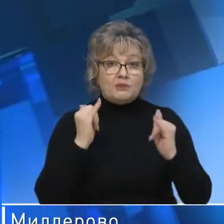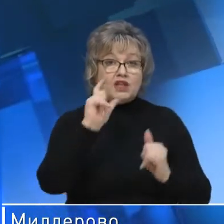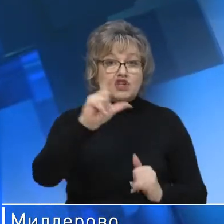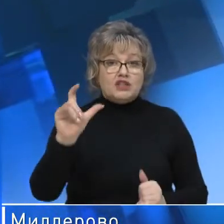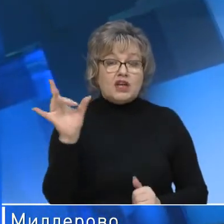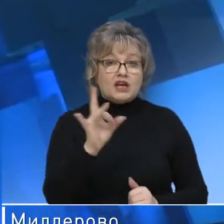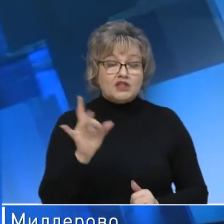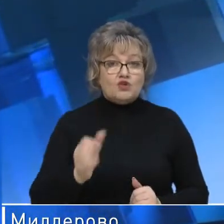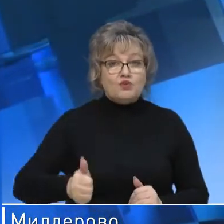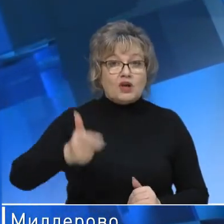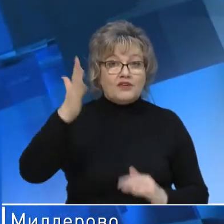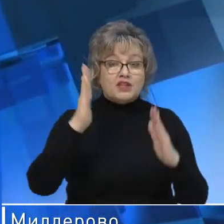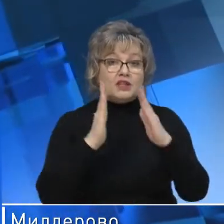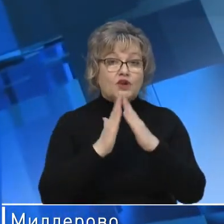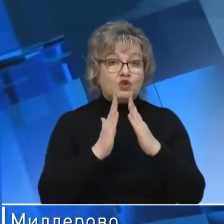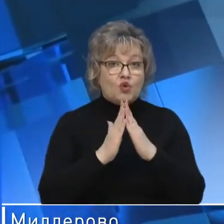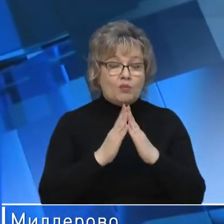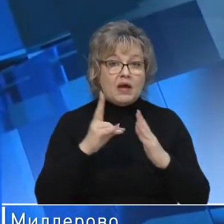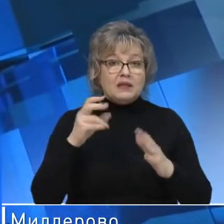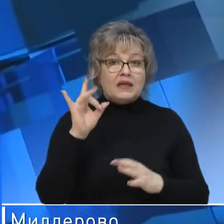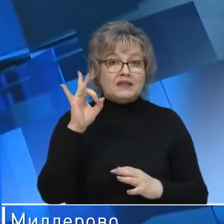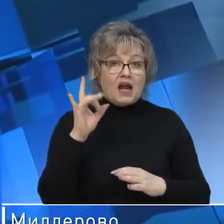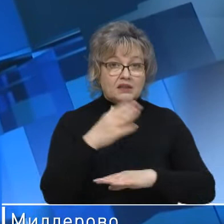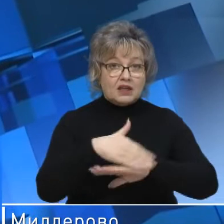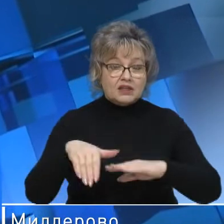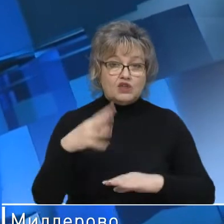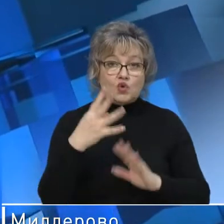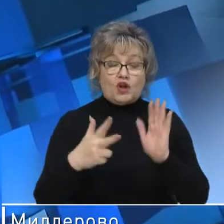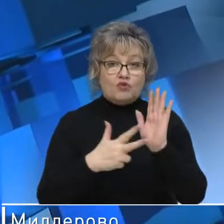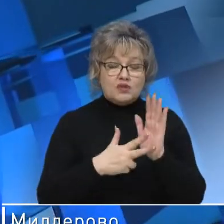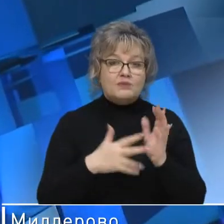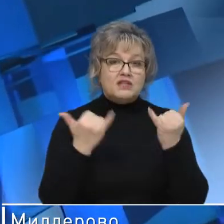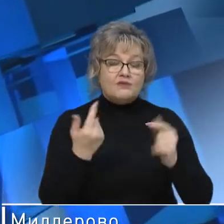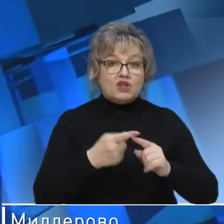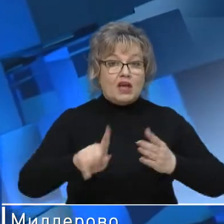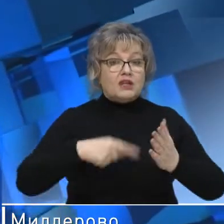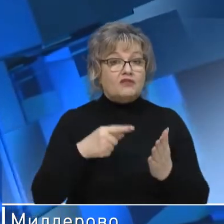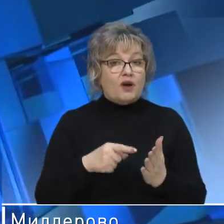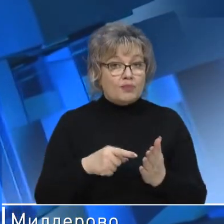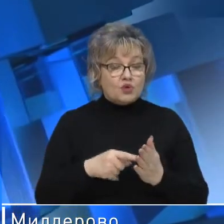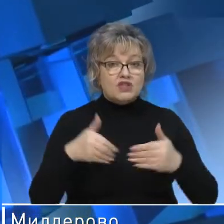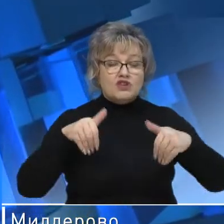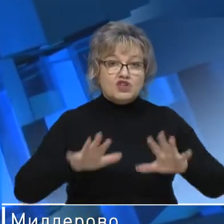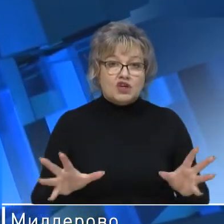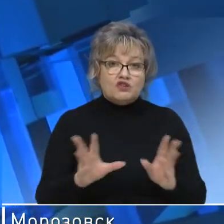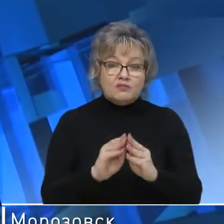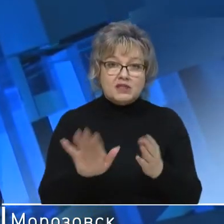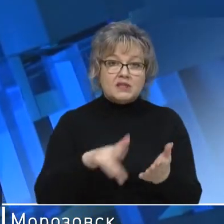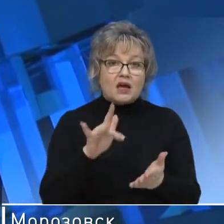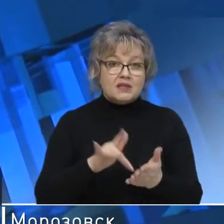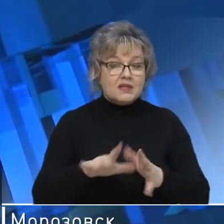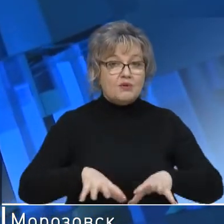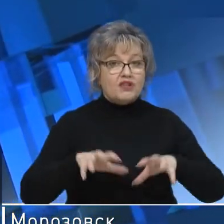жителей Ростовского многоквартирного дома на тракторной 48. Сегодня этот вопрос они решают вместе с городскими